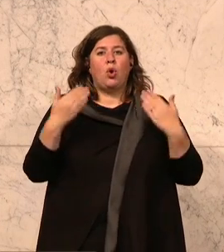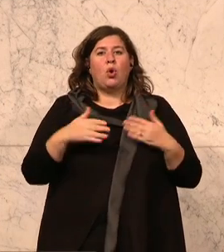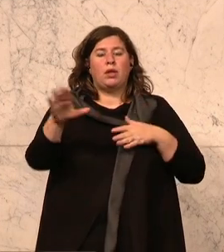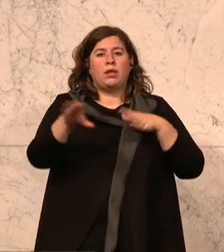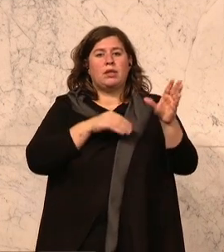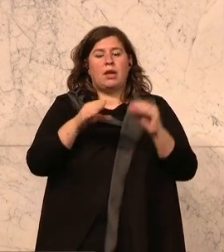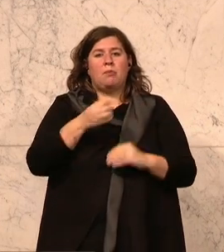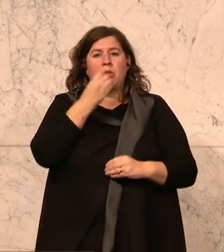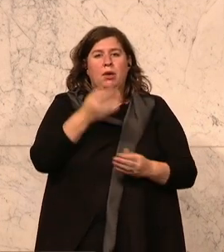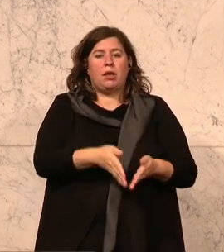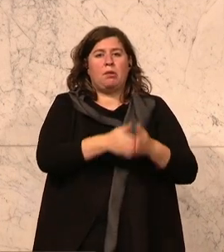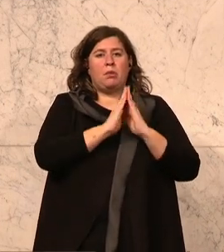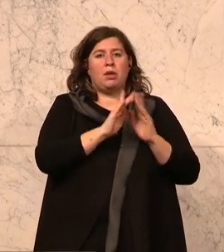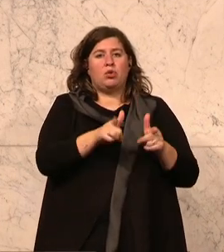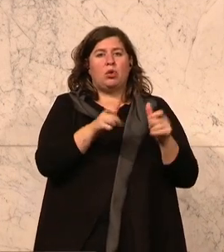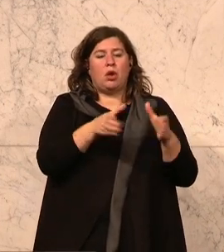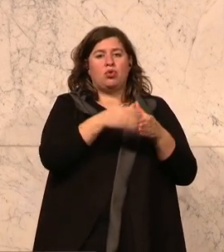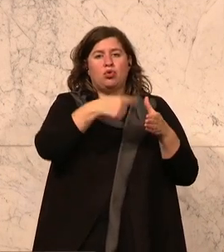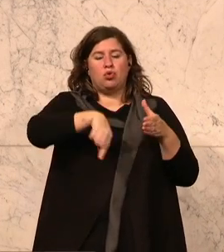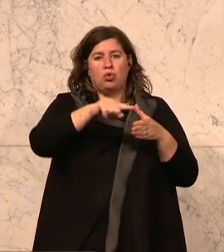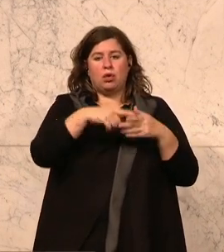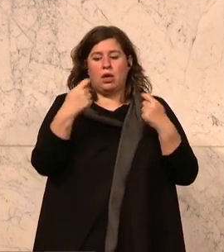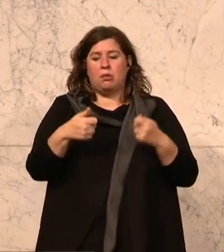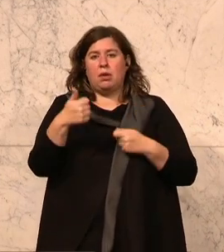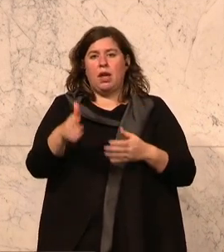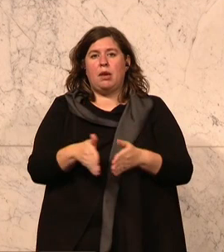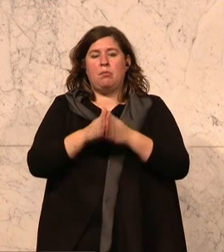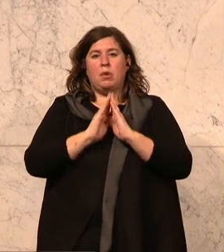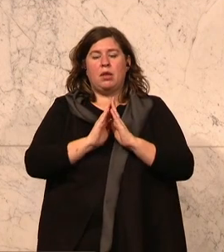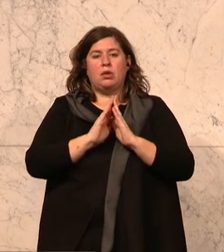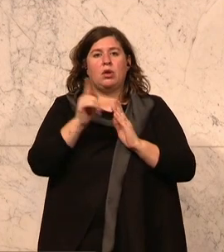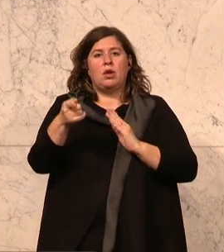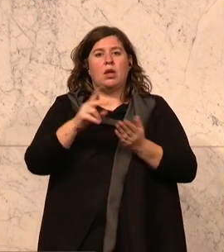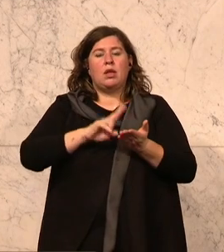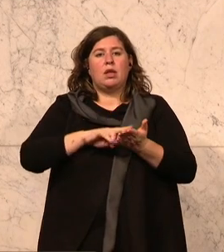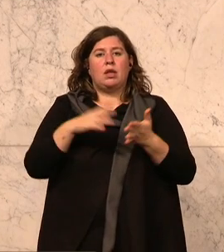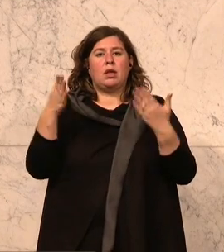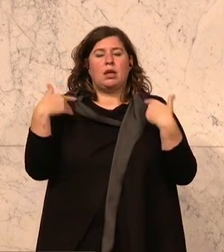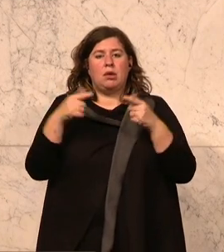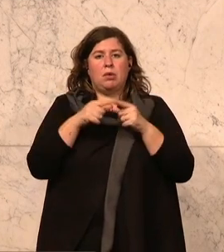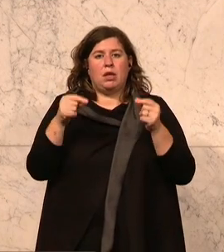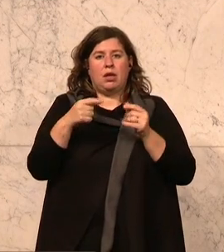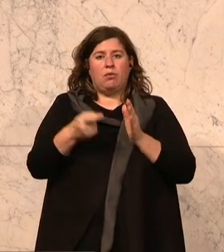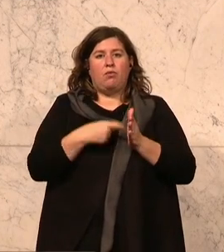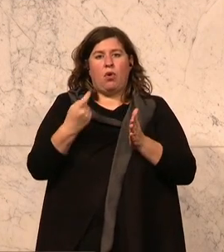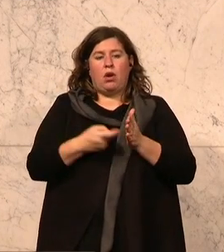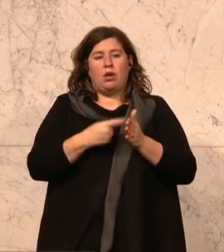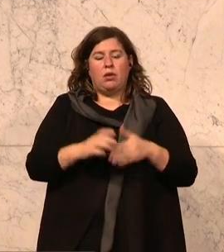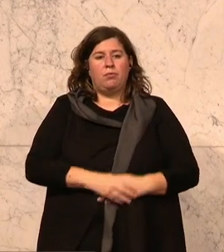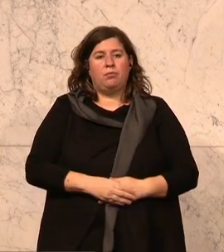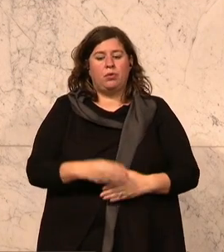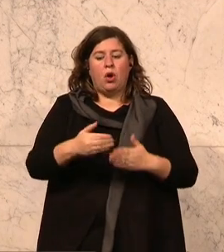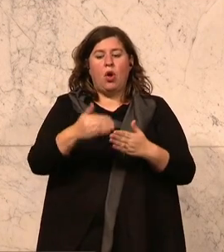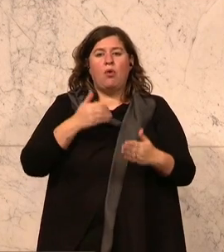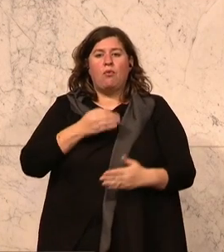des Petitionsausschusses findet sich eine Petition, die ein digitales Klimaticket fordert. Mein Vorreder